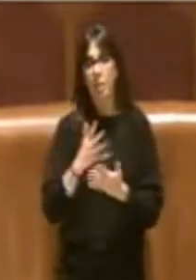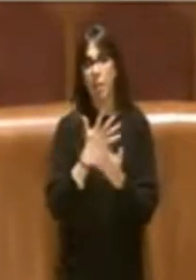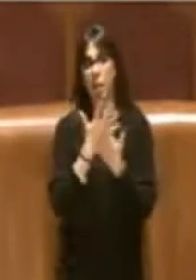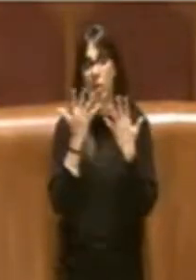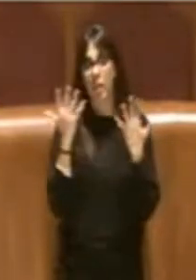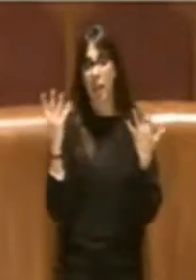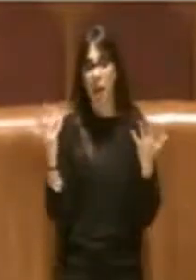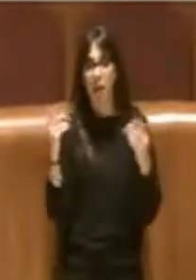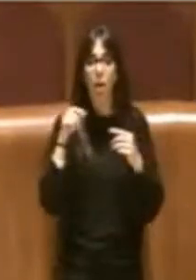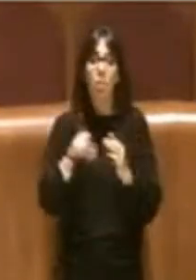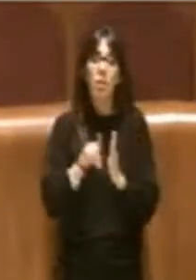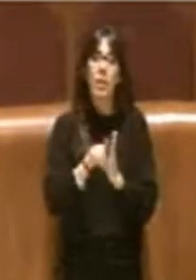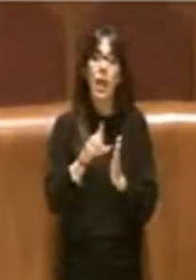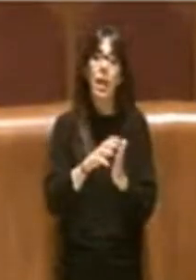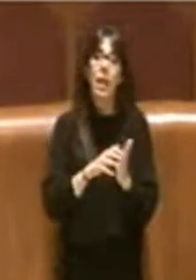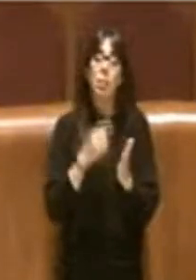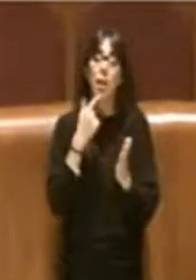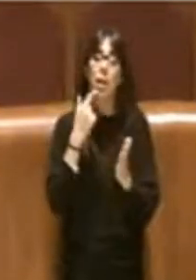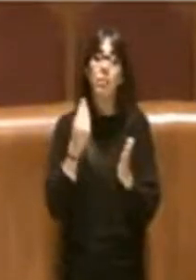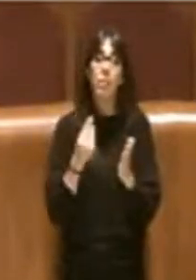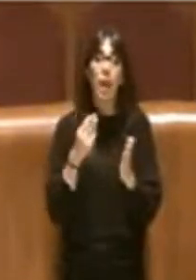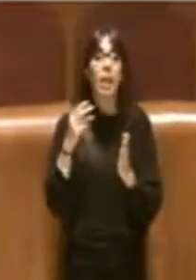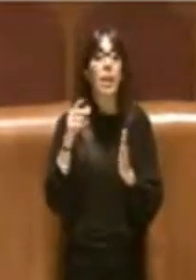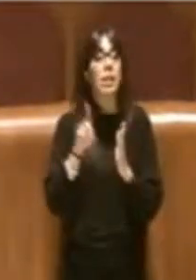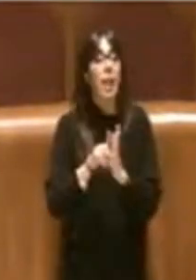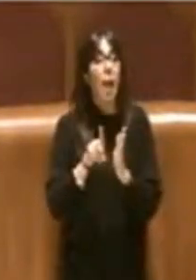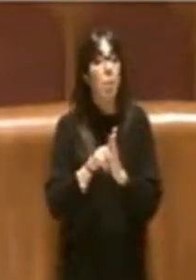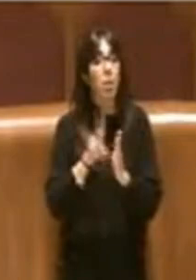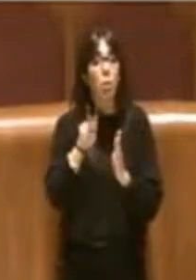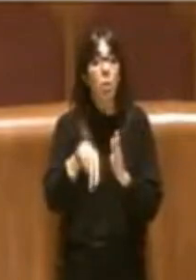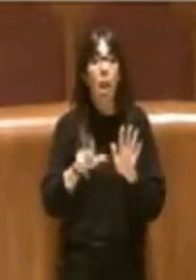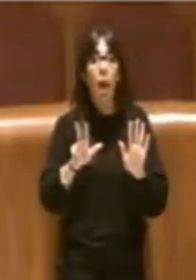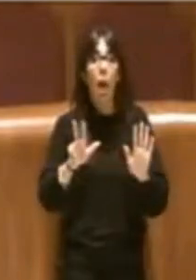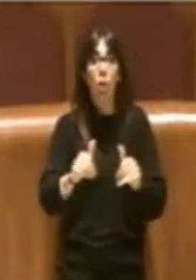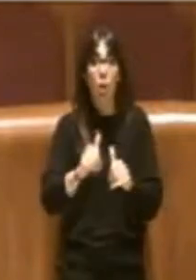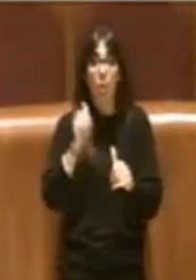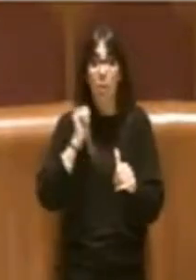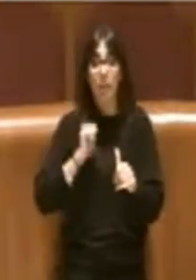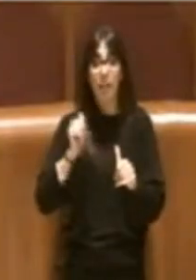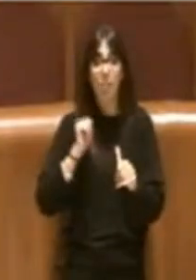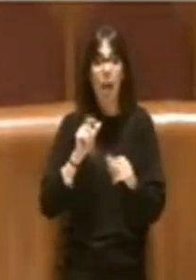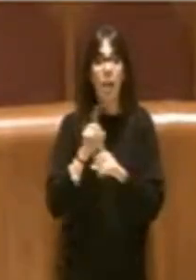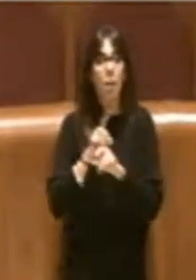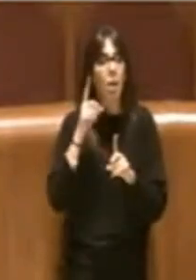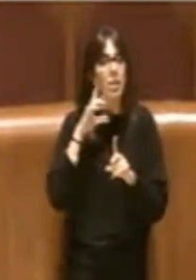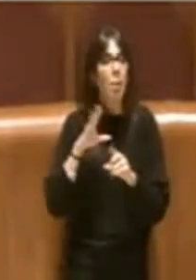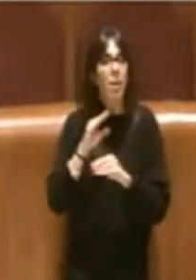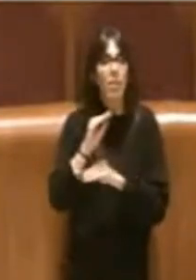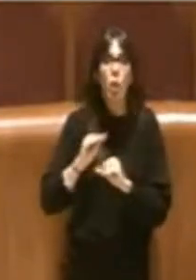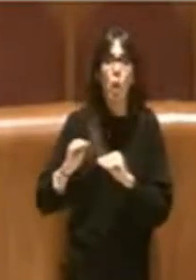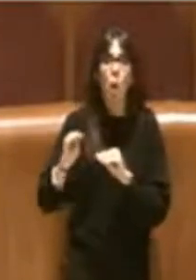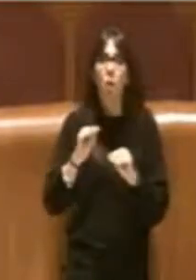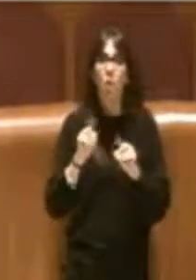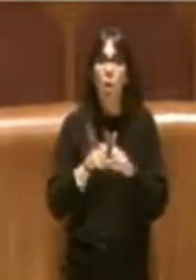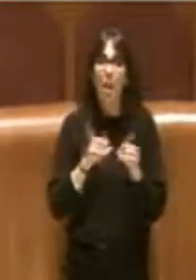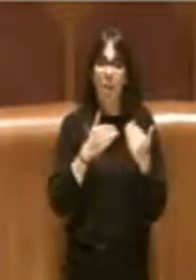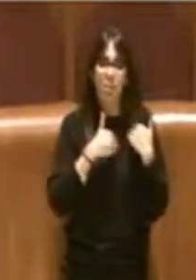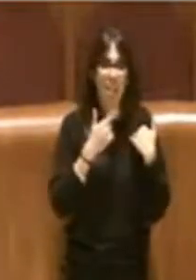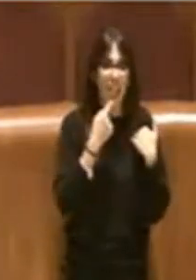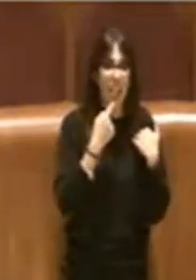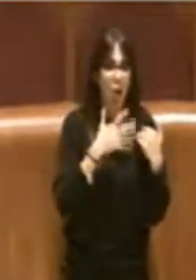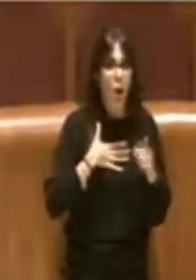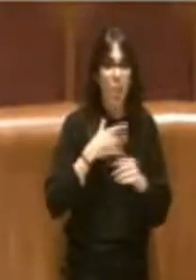In questa delibera c'è scritto che i debiti prima del 2008 nemmeno si sapeva dove collogarli in termini di responsabilità e